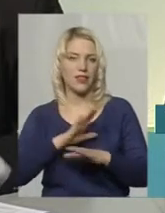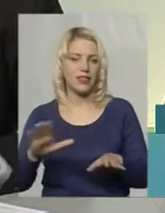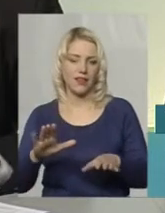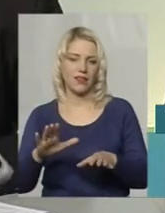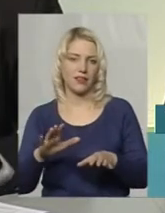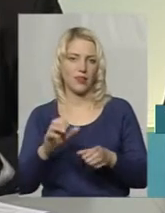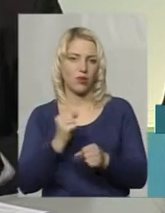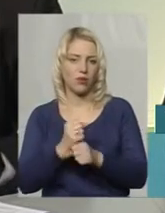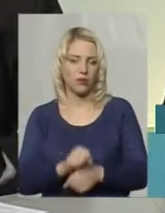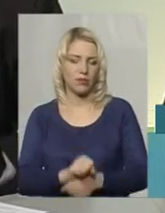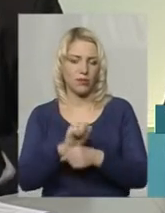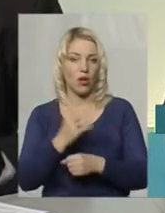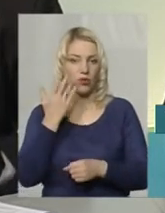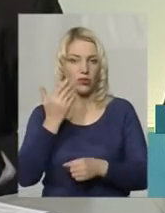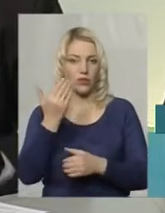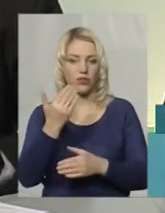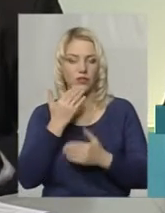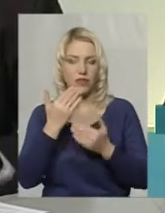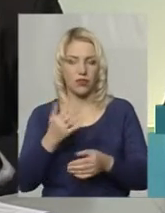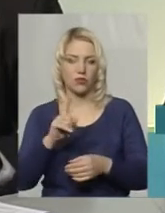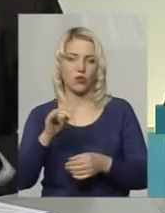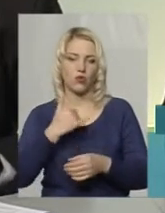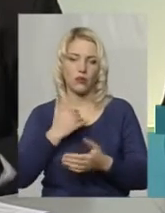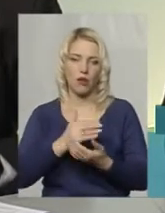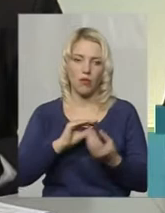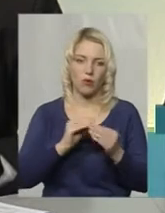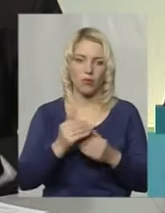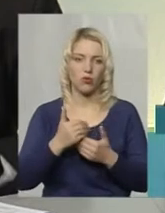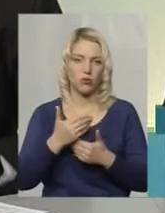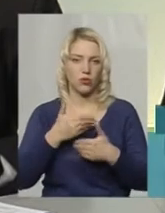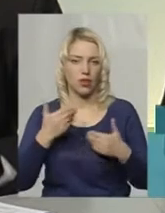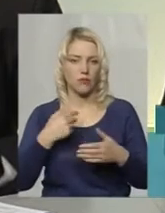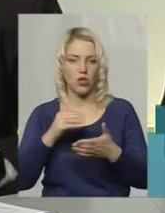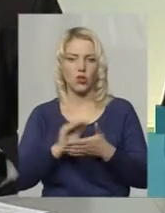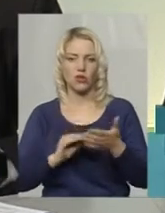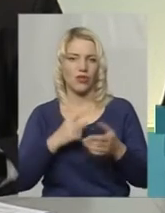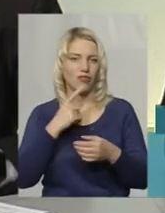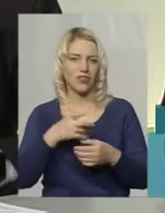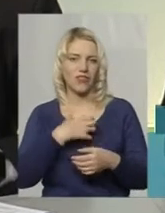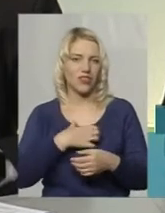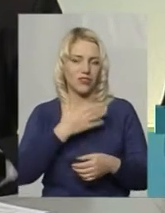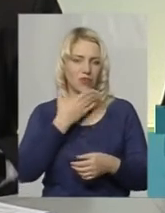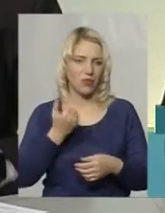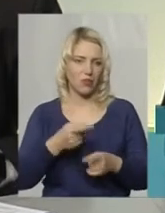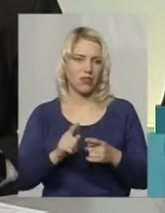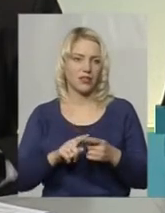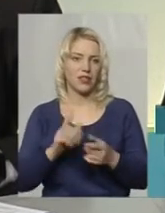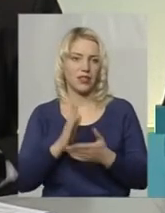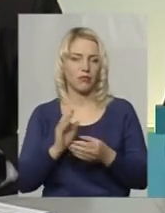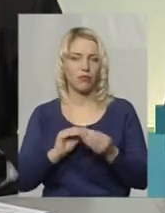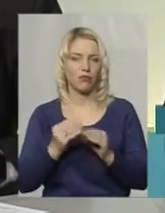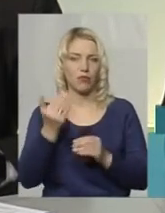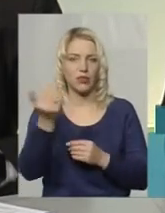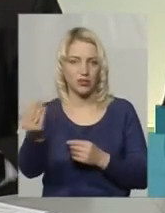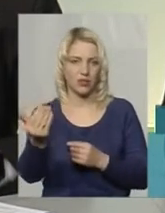журналіста і кажуть, що у нас є проблема, допоможіть нам, журналісти кажуть, що це неважливо, напевно, не інфоприводом. І це є проблема дійсно,